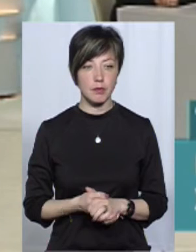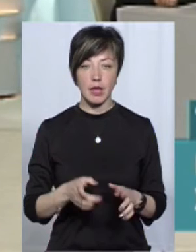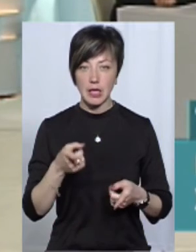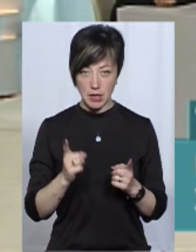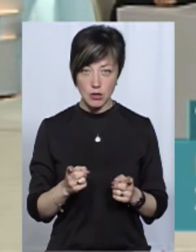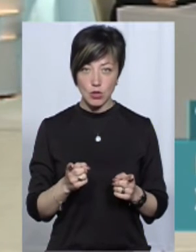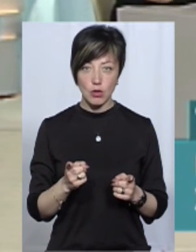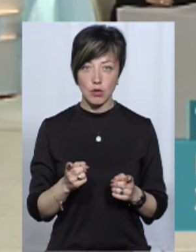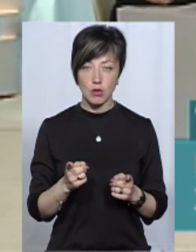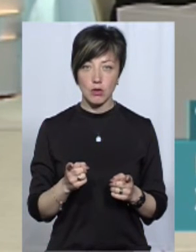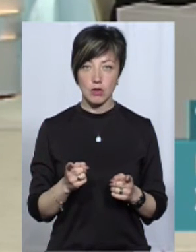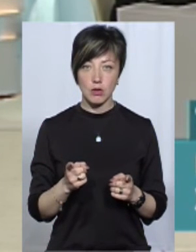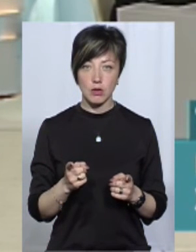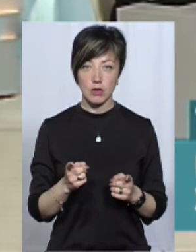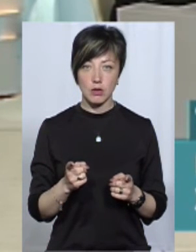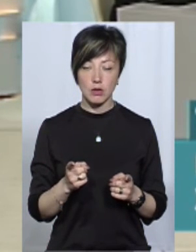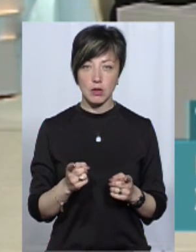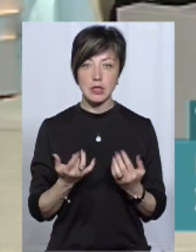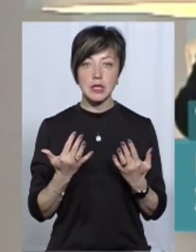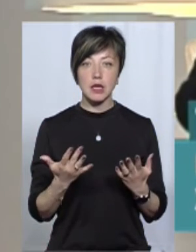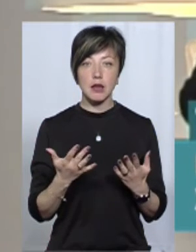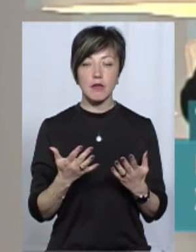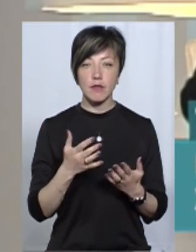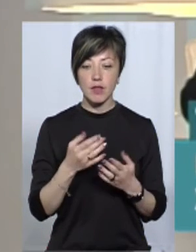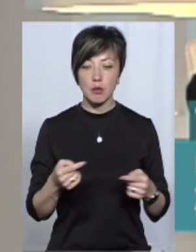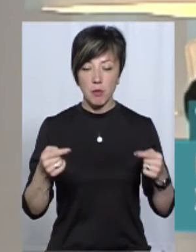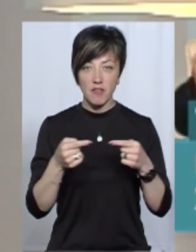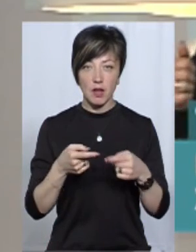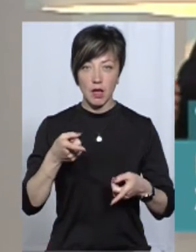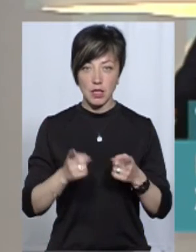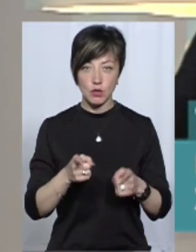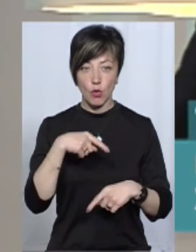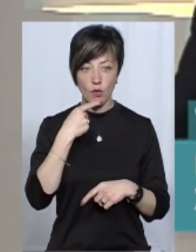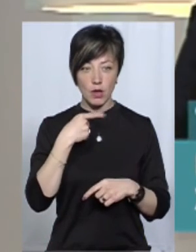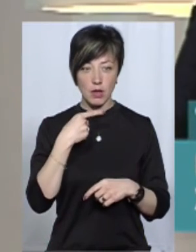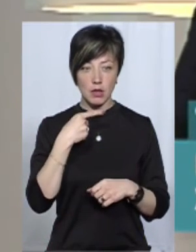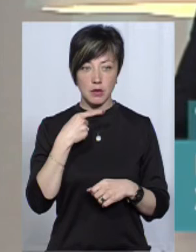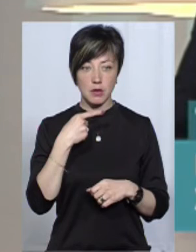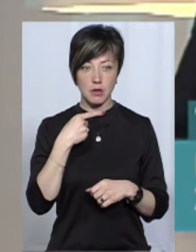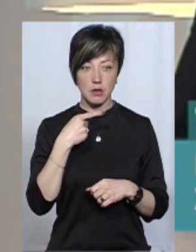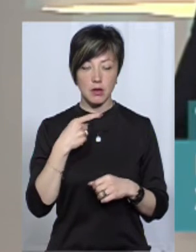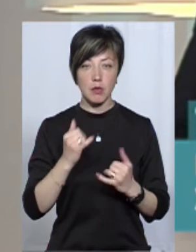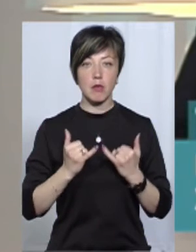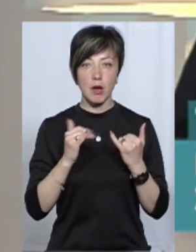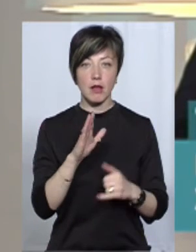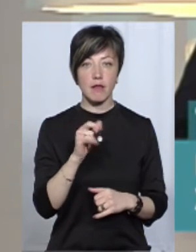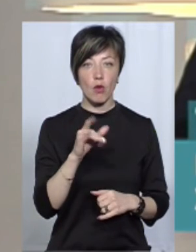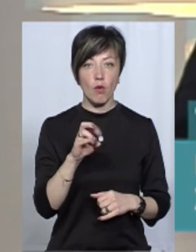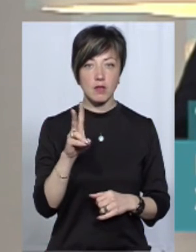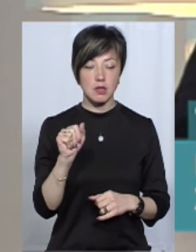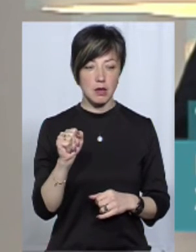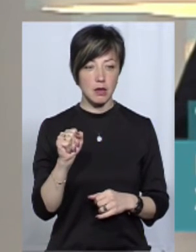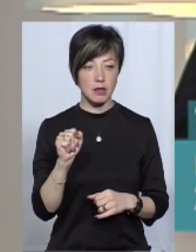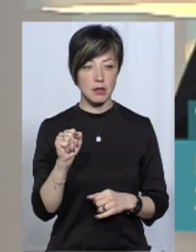Дійсно, наскільки відповідає дійсності те, що говорила пані Виговська,